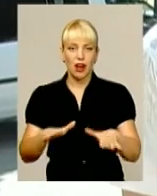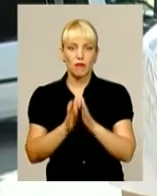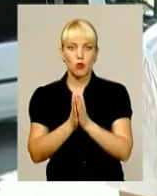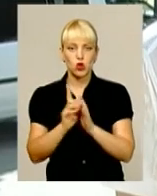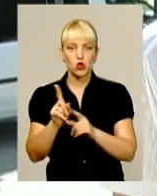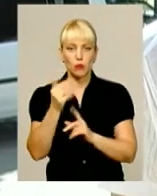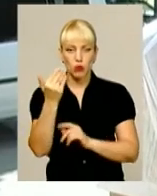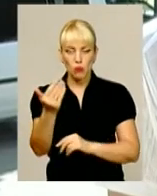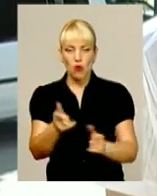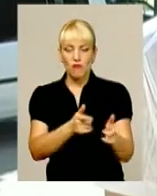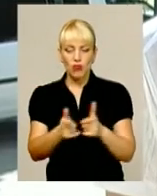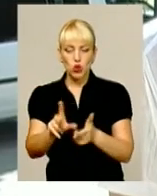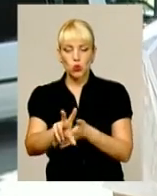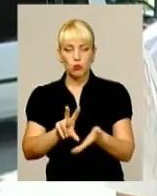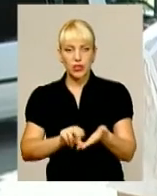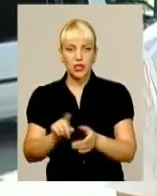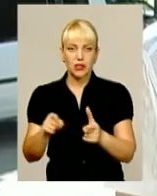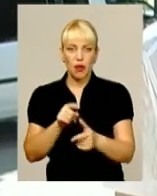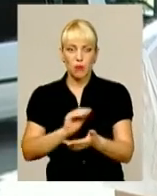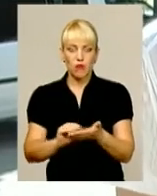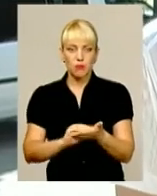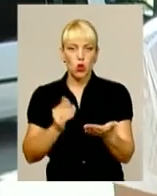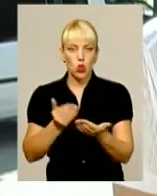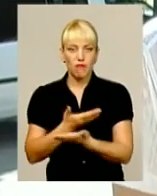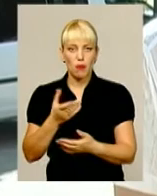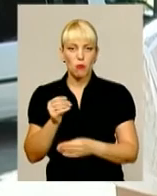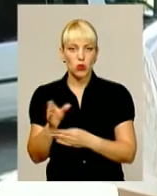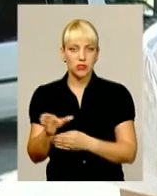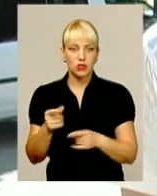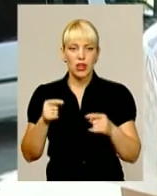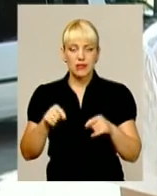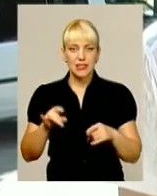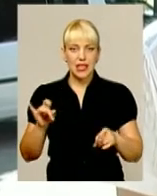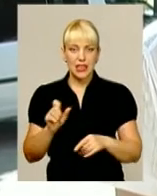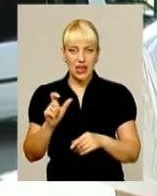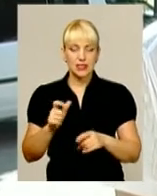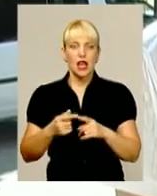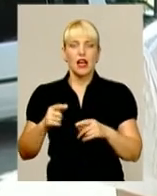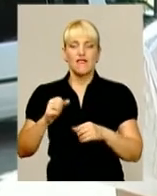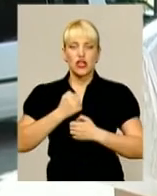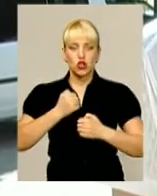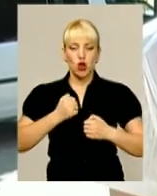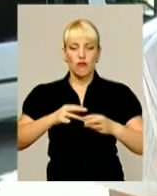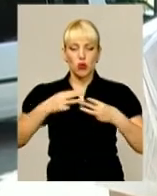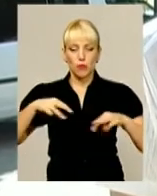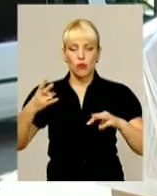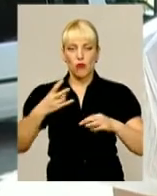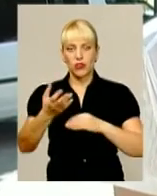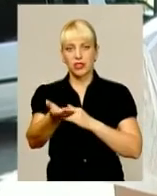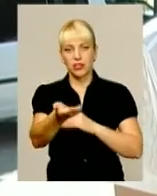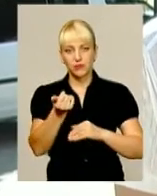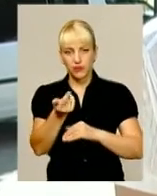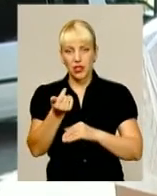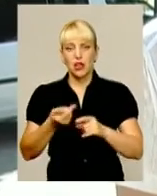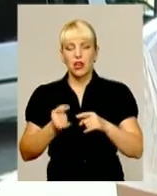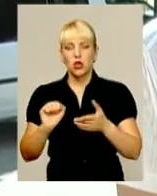виготовили дублікат або виписали нове посвідчення. В цьому разі військовий комісаріат повинен зібрати з нього пакет документів, це обов